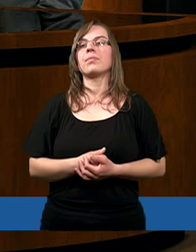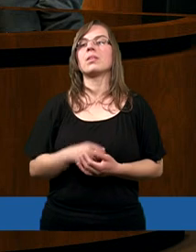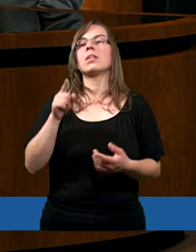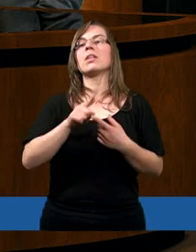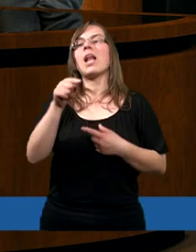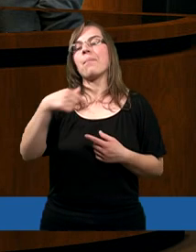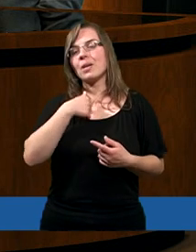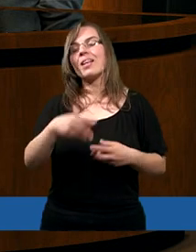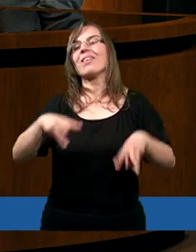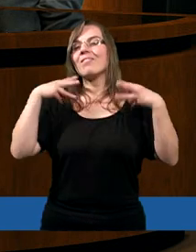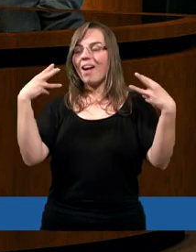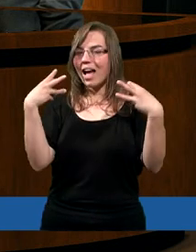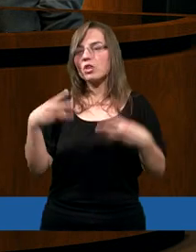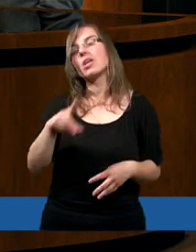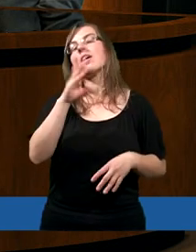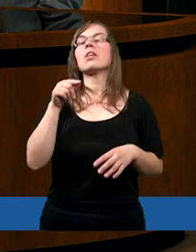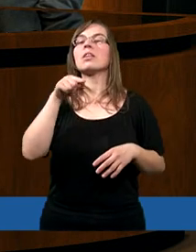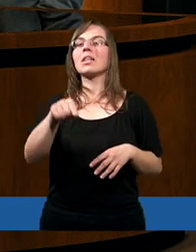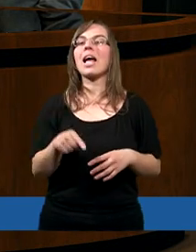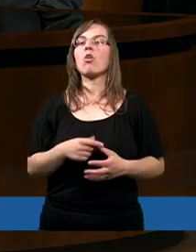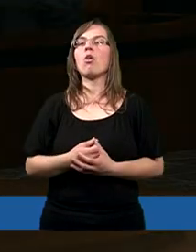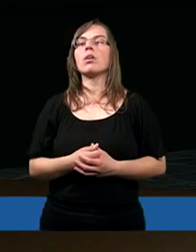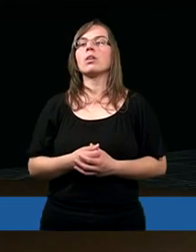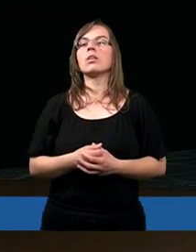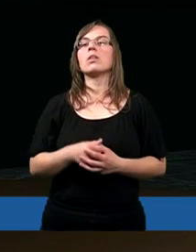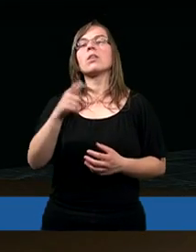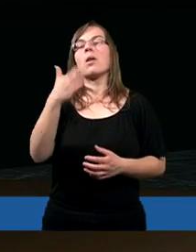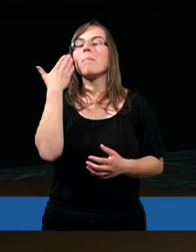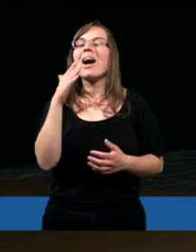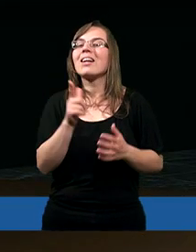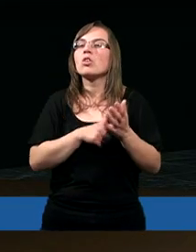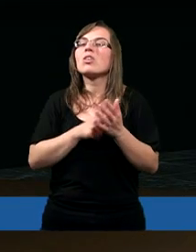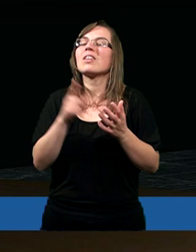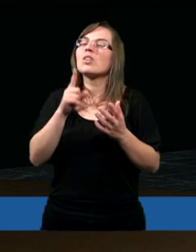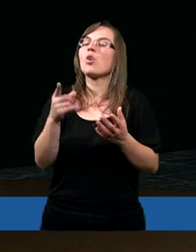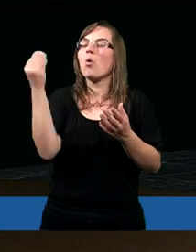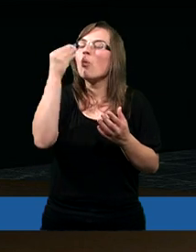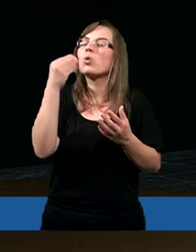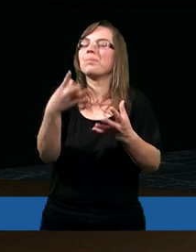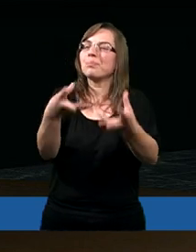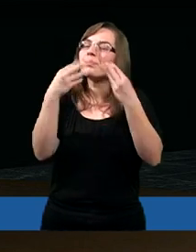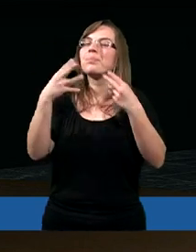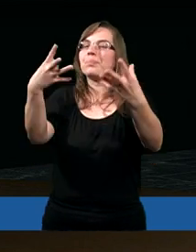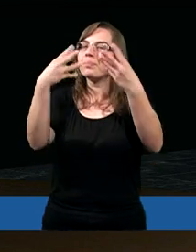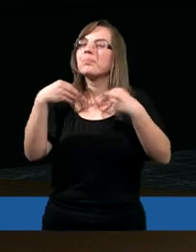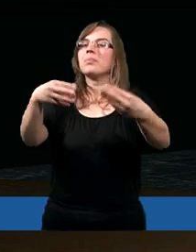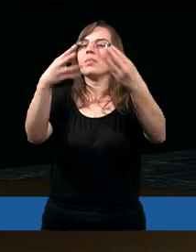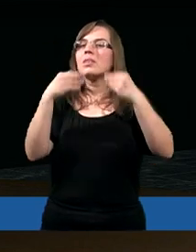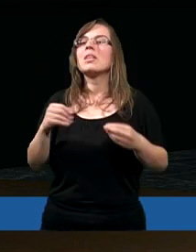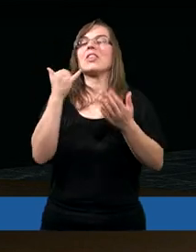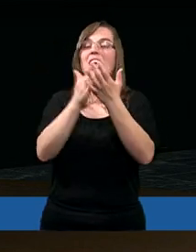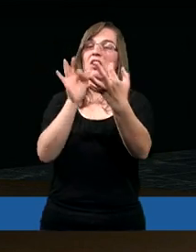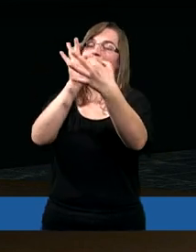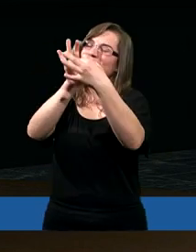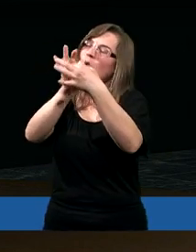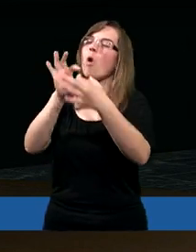Dla mnie to jest istotne, że mogę się cały czas uczyć z Pisma Świętego. Obojętnie ile lat